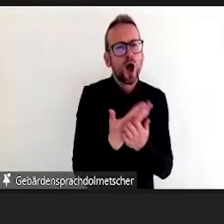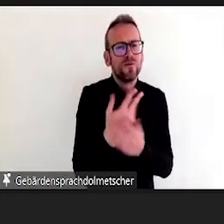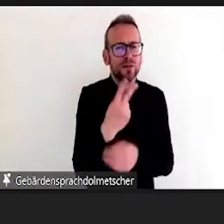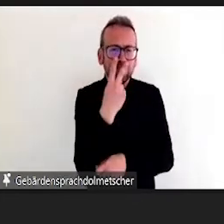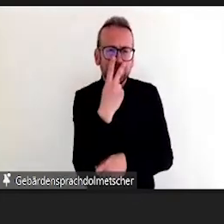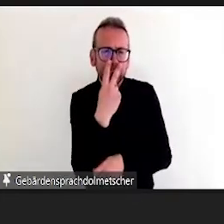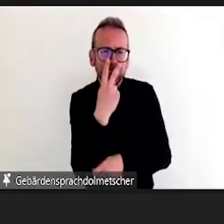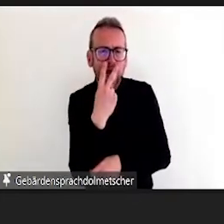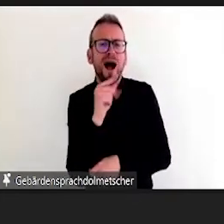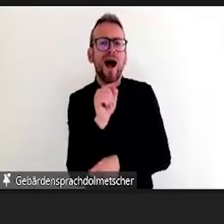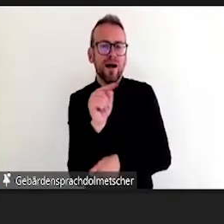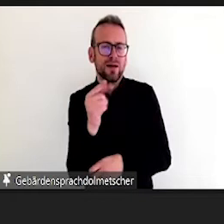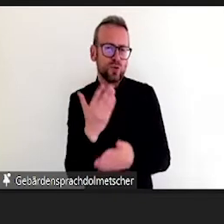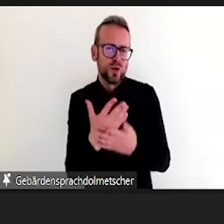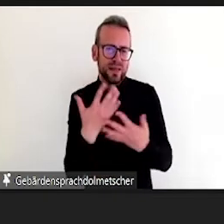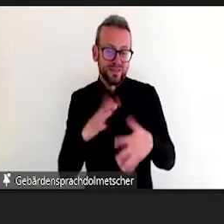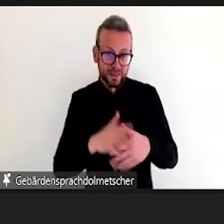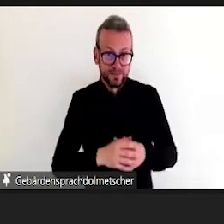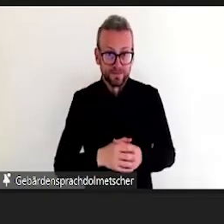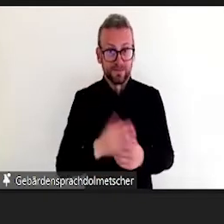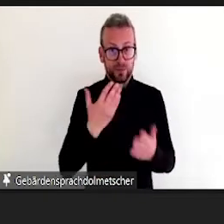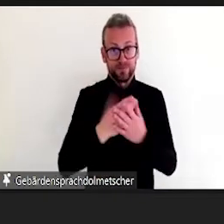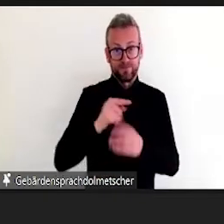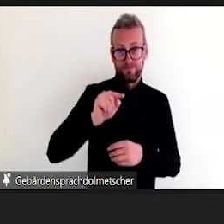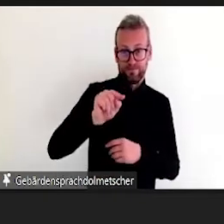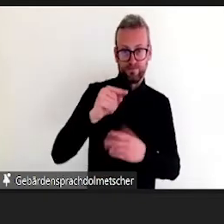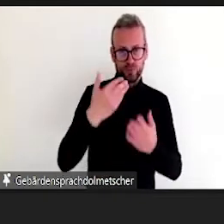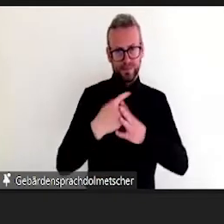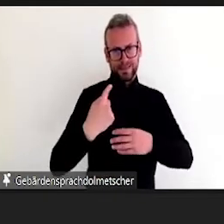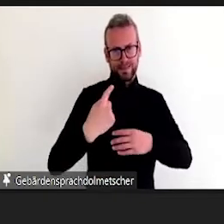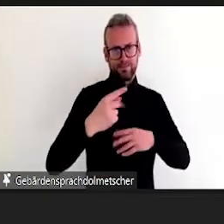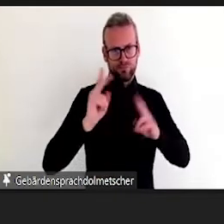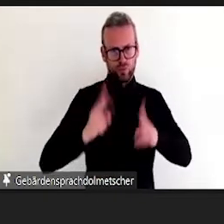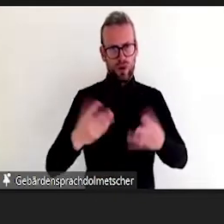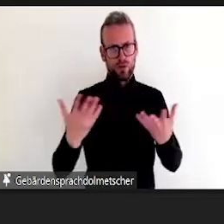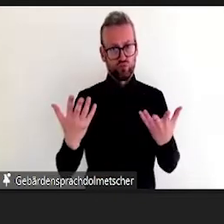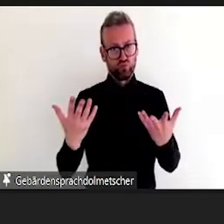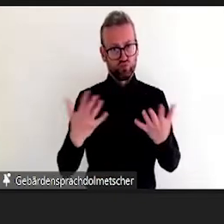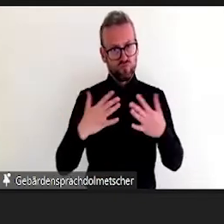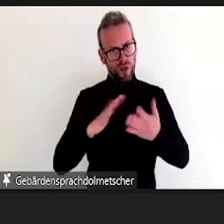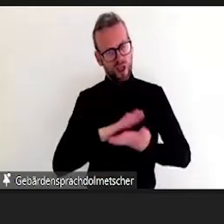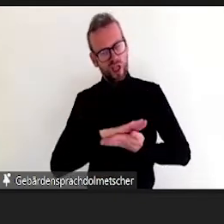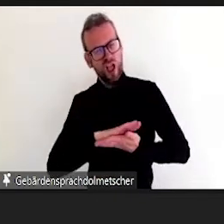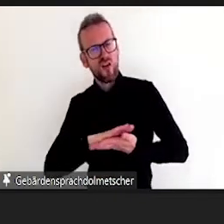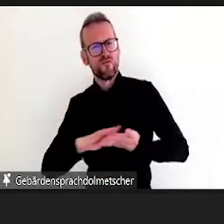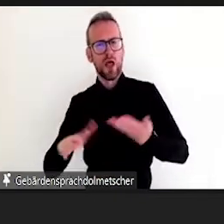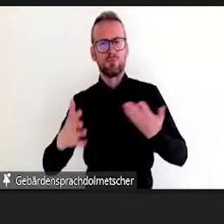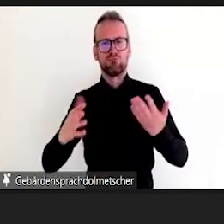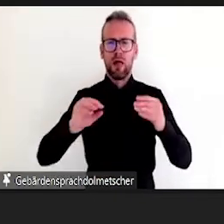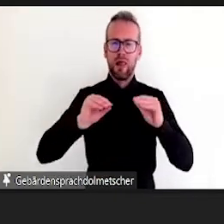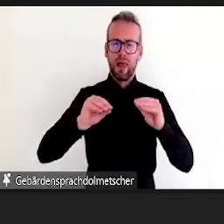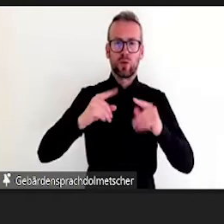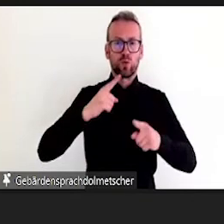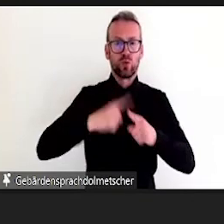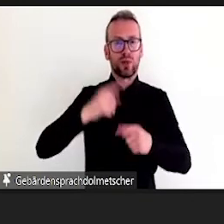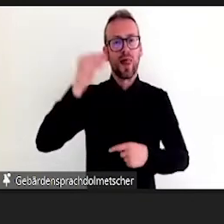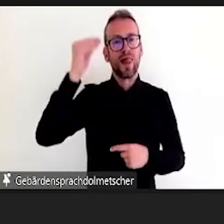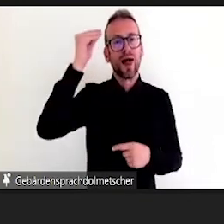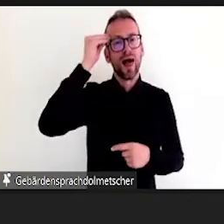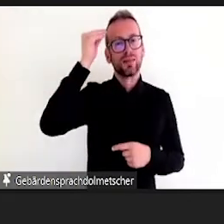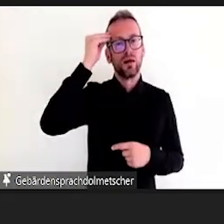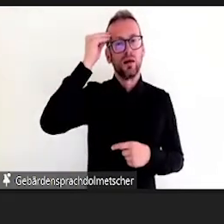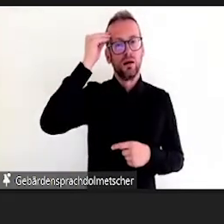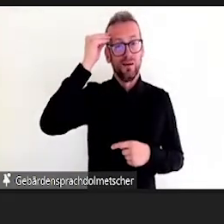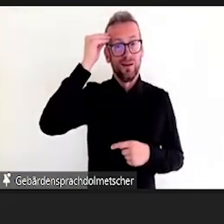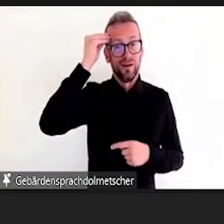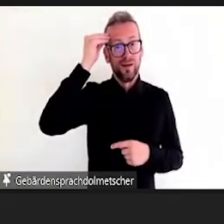auch zum Einsatz bestimmter Tools im Hinblick auf Differenzierung und heterogene Lerngruppen. Deshalb habe ich mich heute ganz bewusst entschieden,